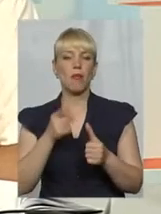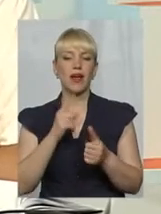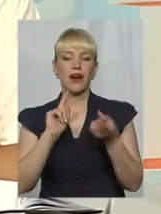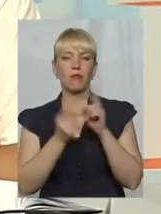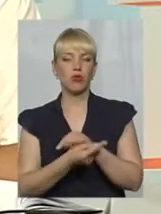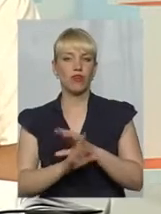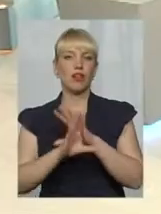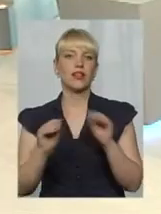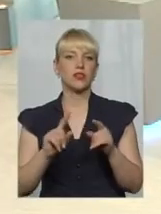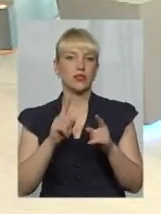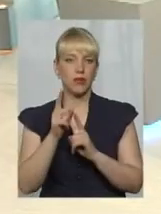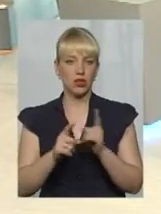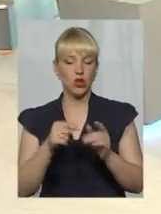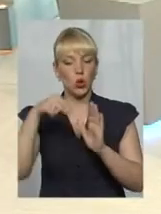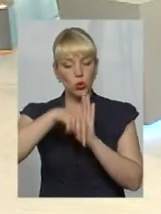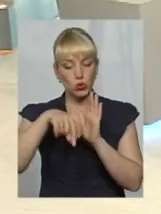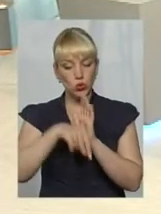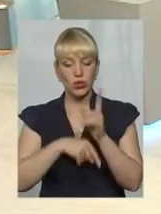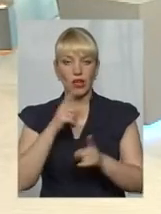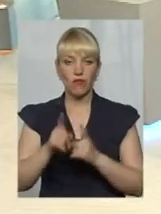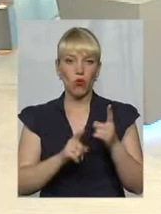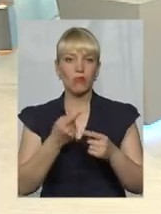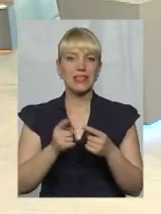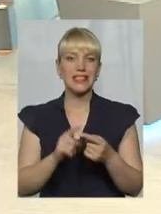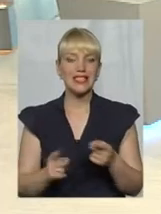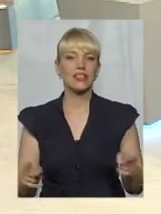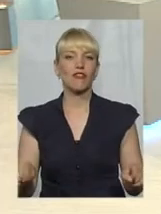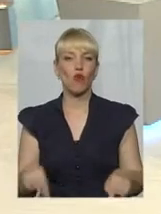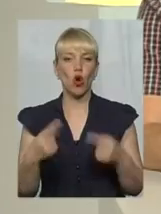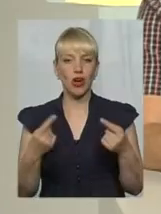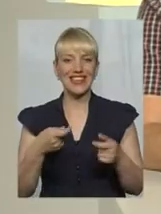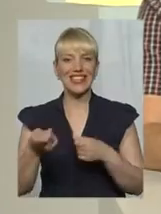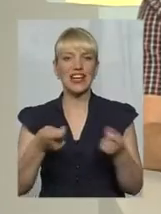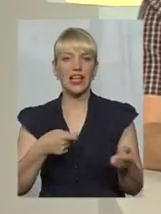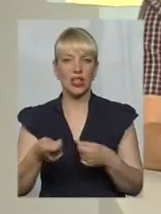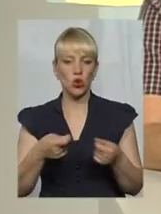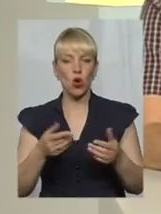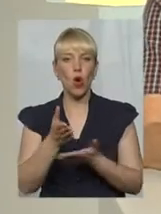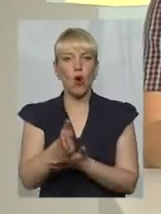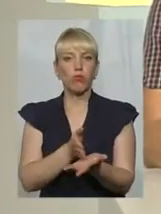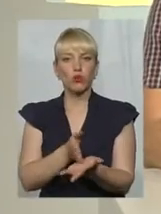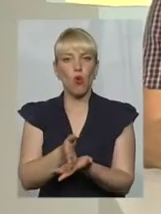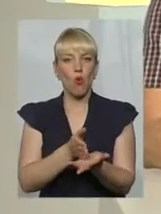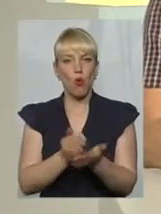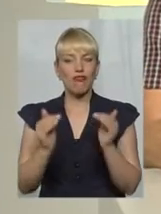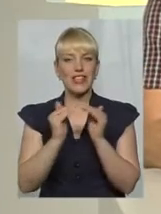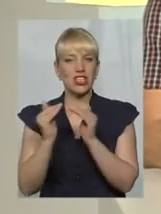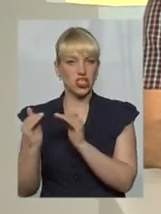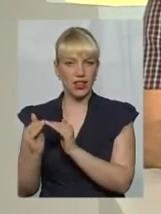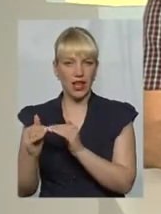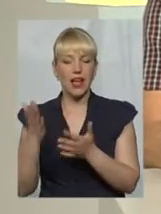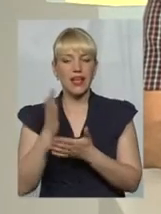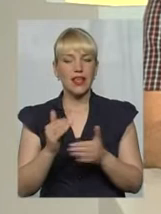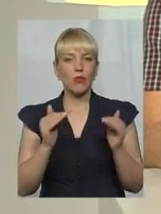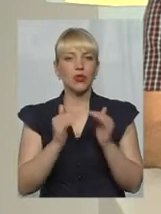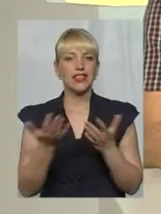змінилося. Суть цієї реформи – це створити ринок. Створити ринок обслуговування жезла. На сьогоднішній день його немає. Є будинки, які